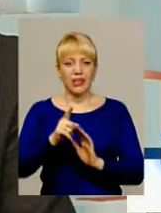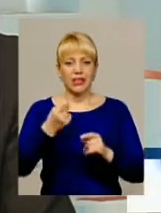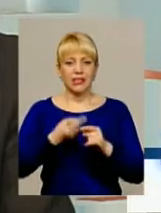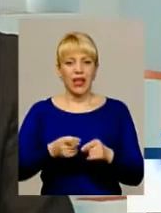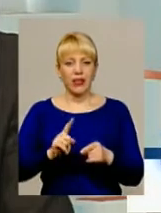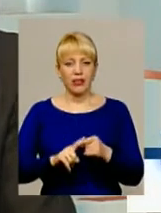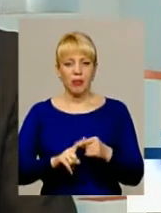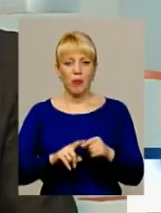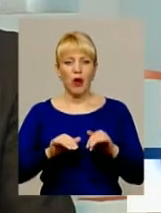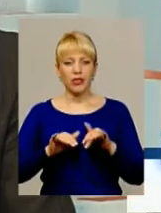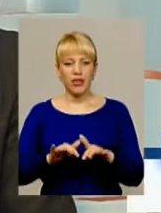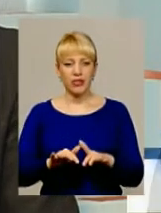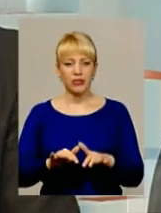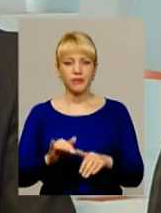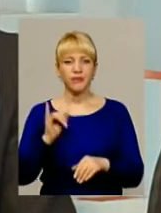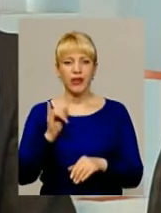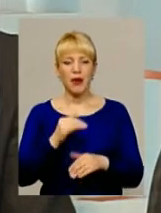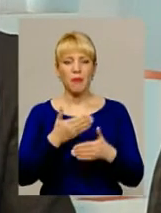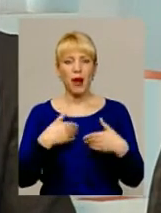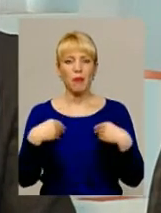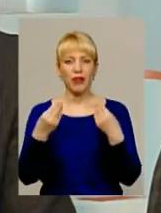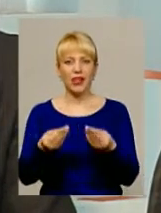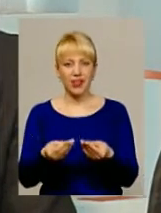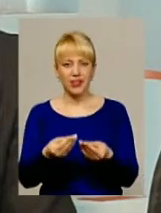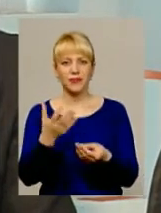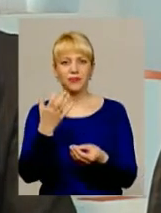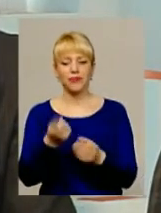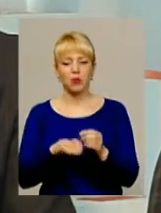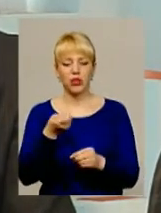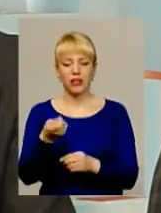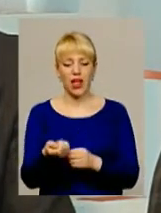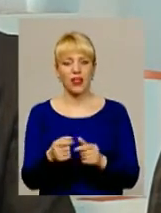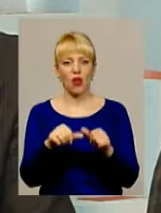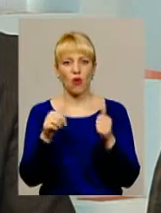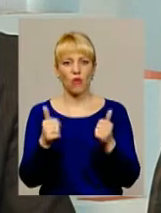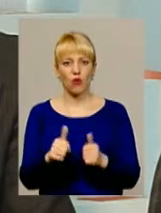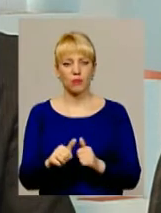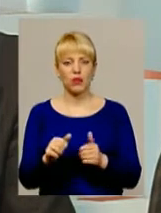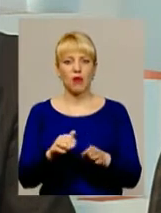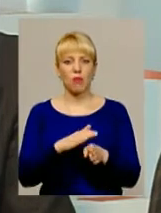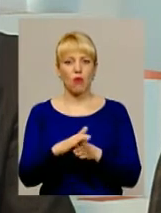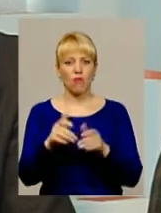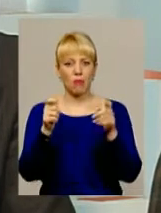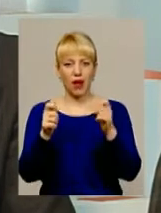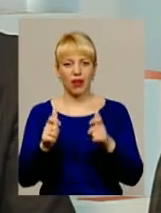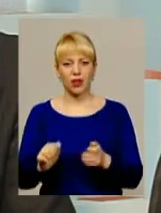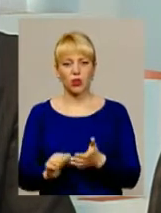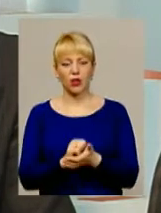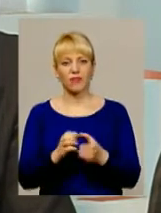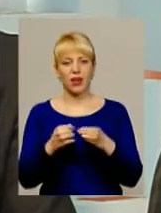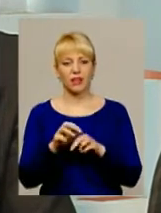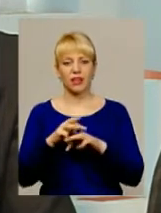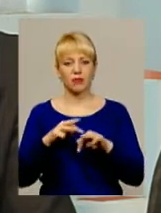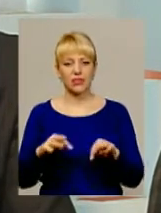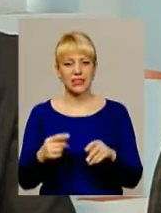процес. Ми подали декілька вже оформлених повністю пакетів документів в Кабінет Міністрів, бо це